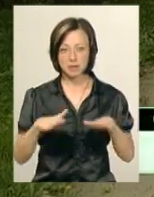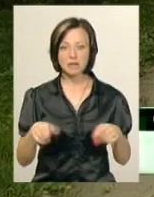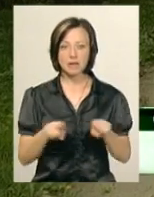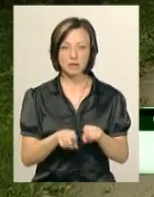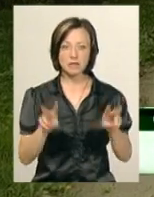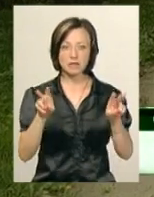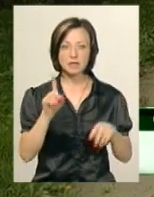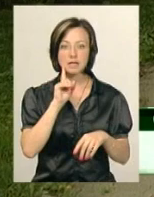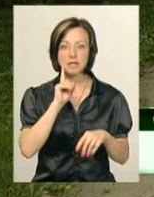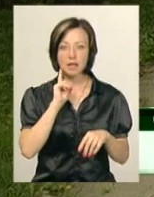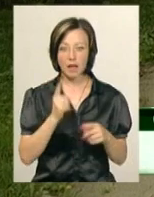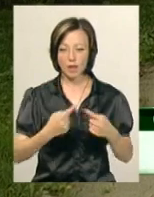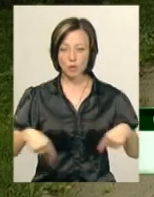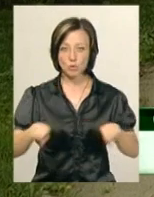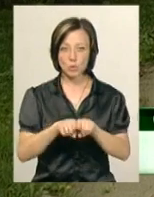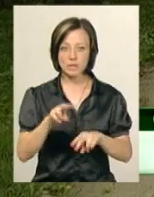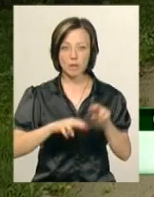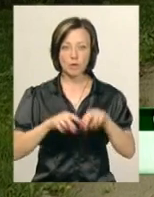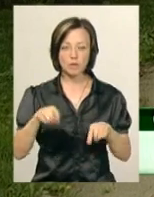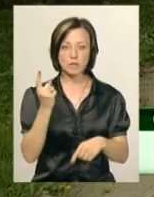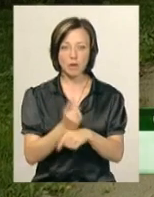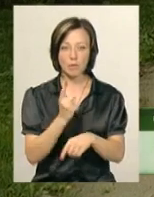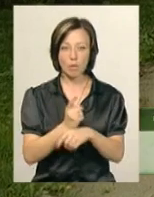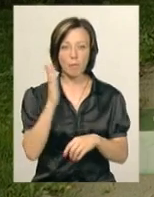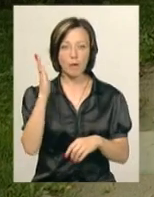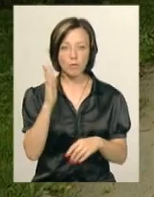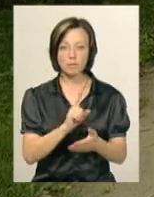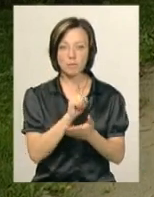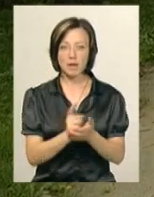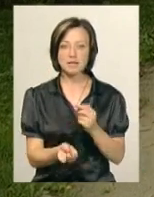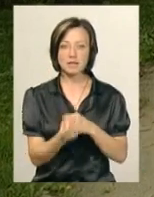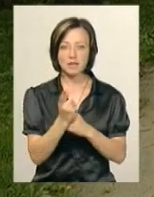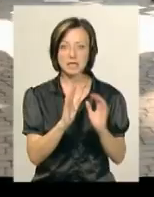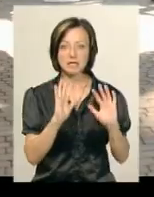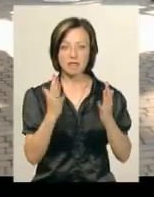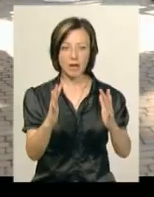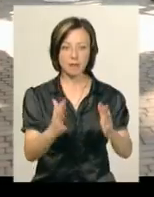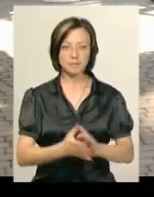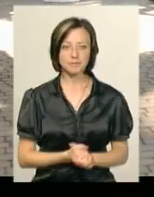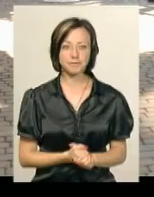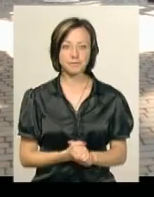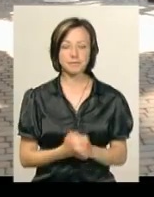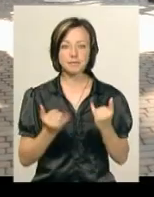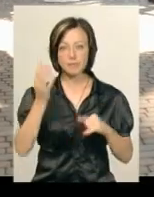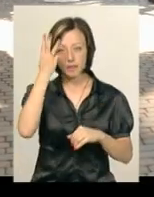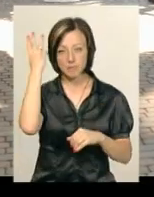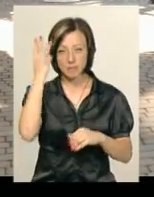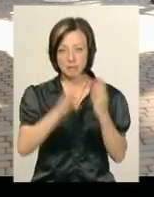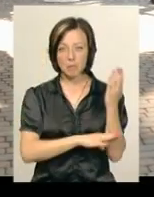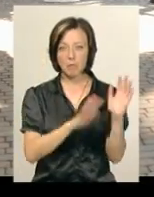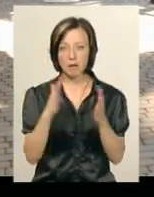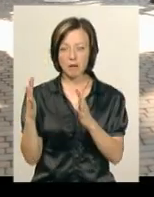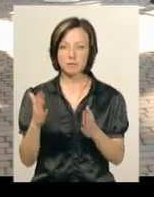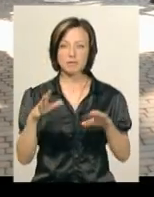теж називаються «зелена зона». Забудова тут заборонена, а в майбутньому має з'явитися сквер. Наразі у Хмельницьких парках і скверах